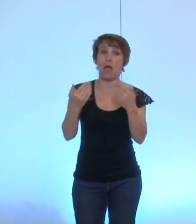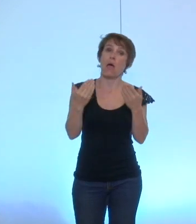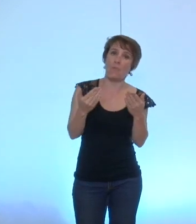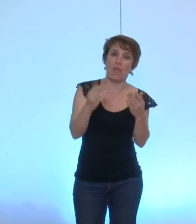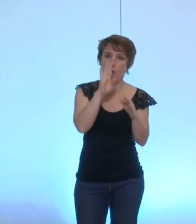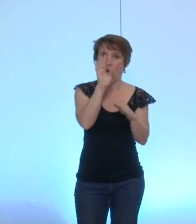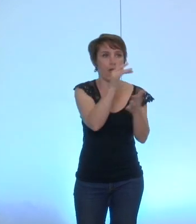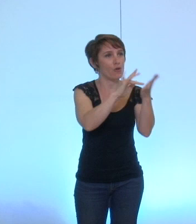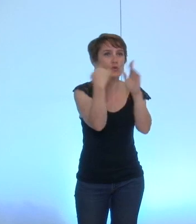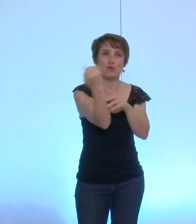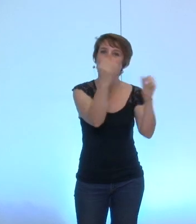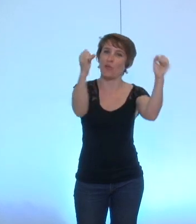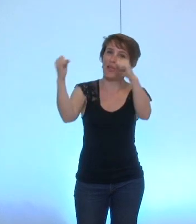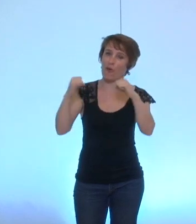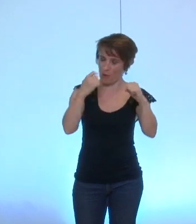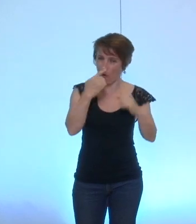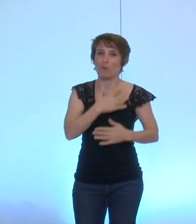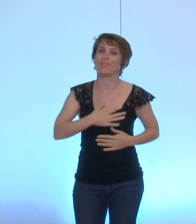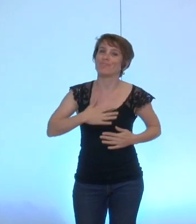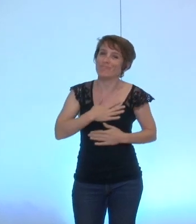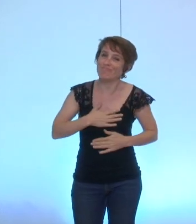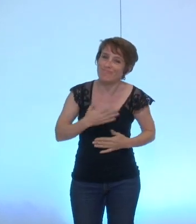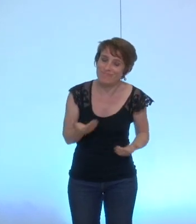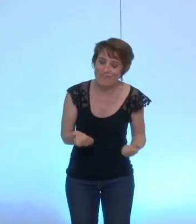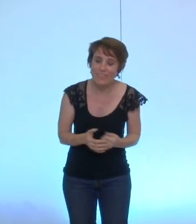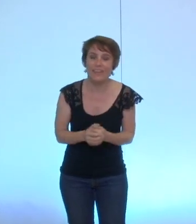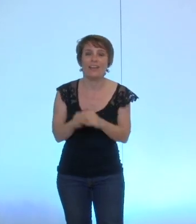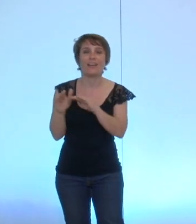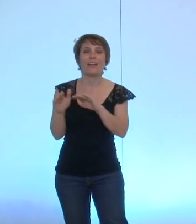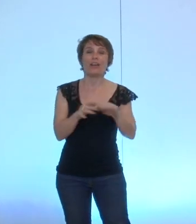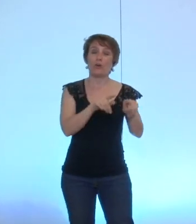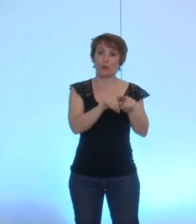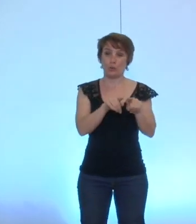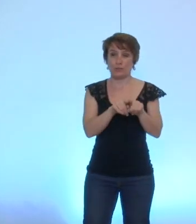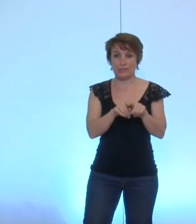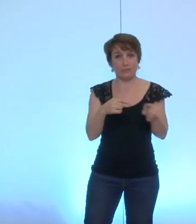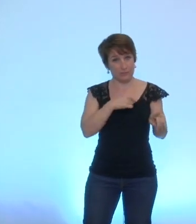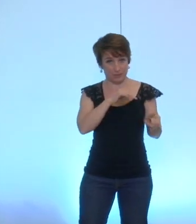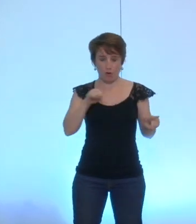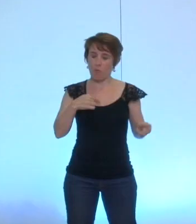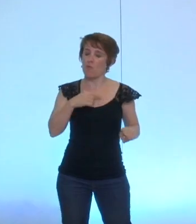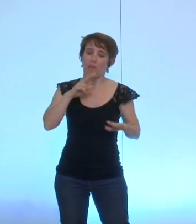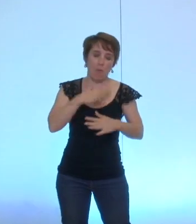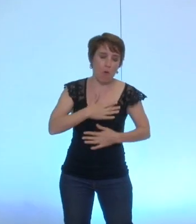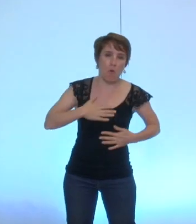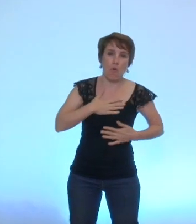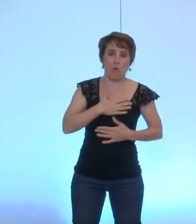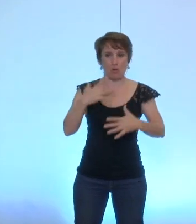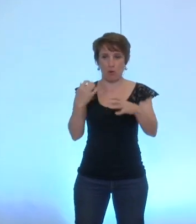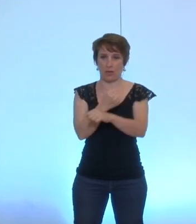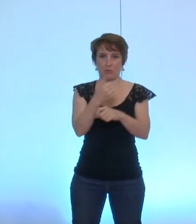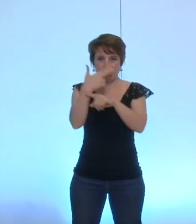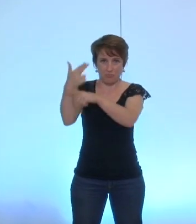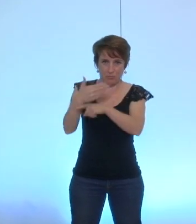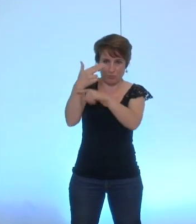'ajouter que nous nous félicitons aussi de pouvoir désormais réaliser cette retransmission qui avait été votée